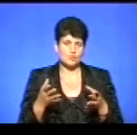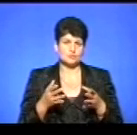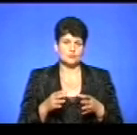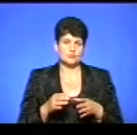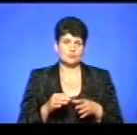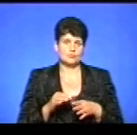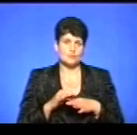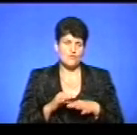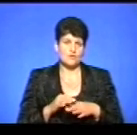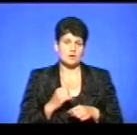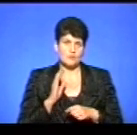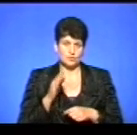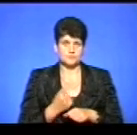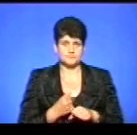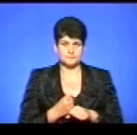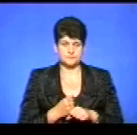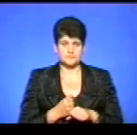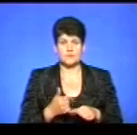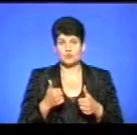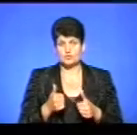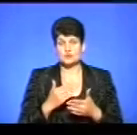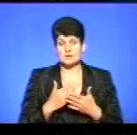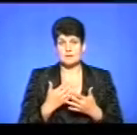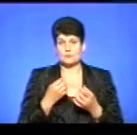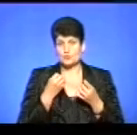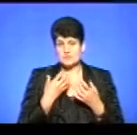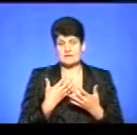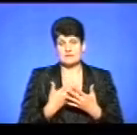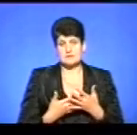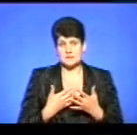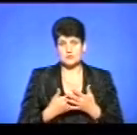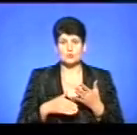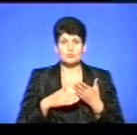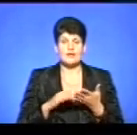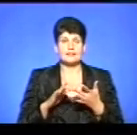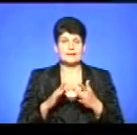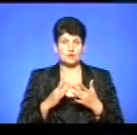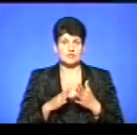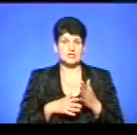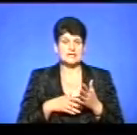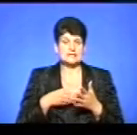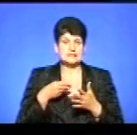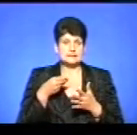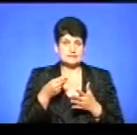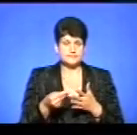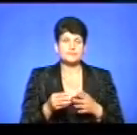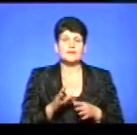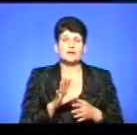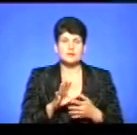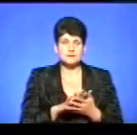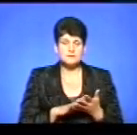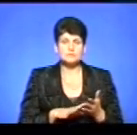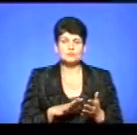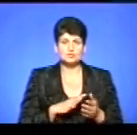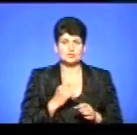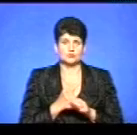процесі реалізації. Чудово, що є такі дуже позитивні приклади, що справді за допомогою електронних петицій було реалізовані бажання,